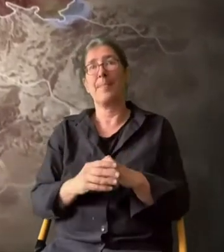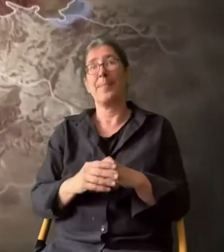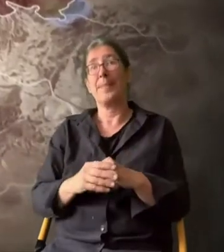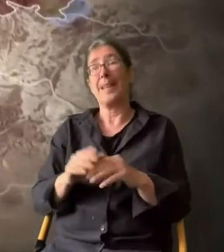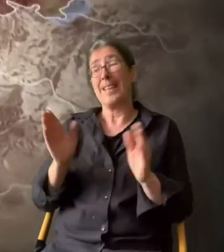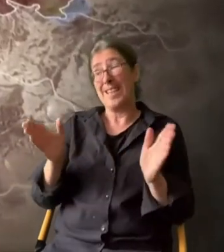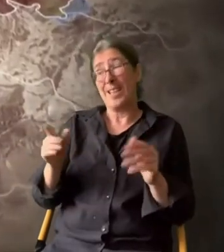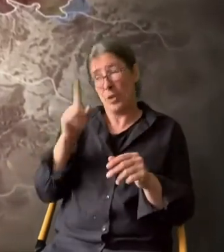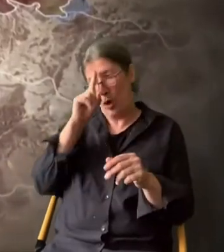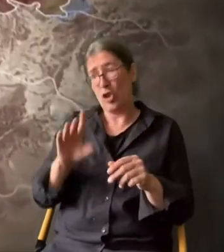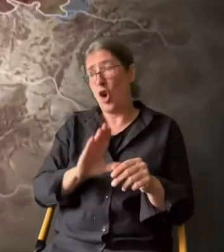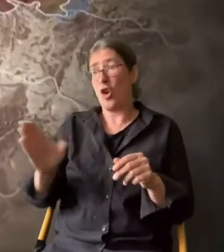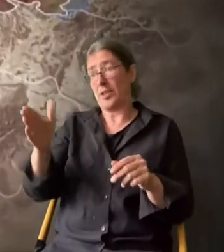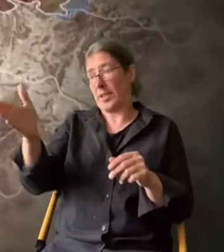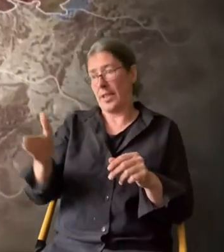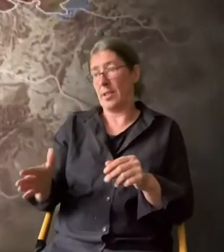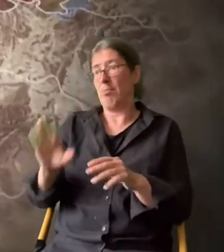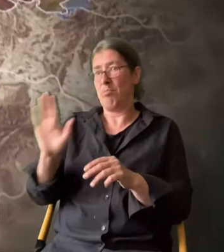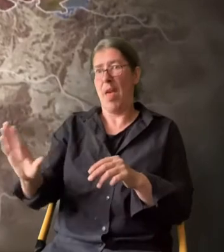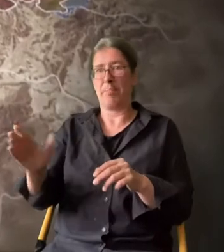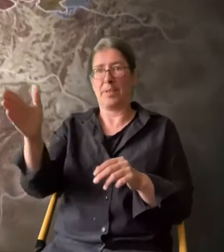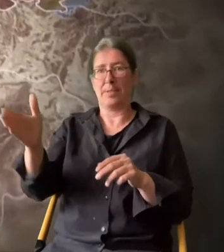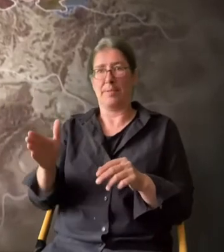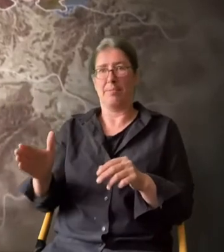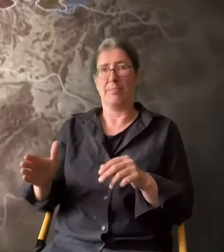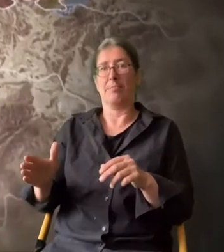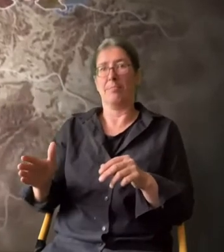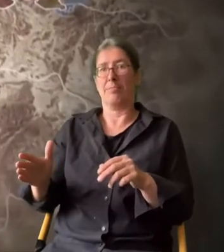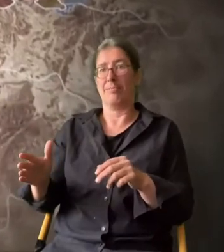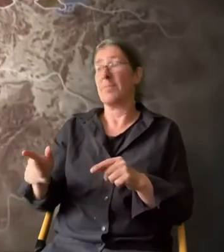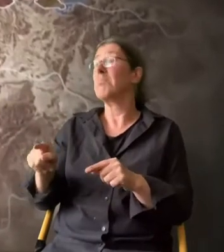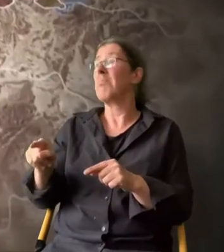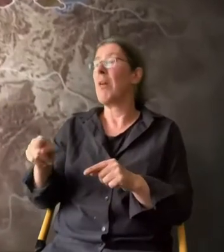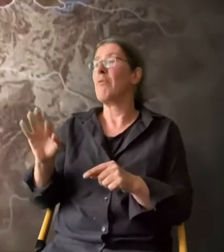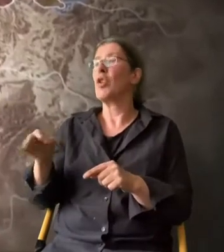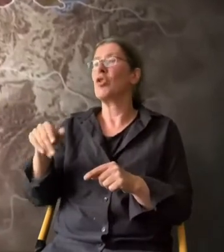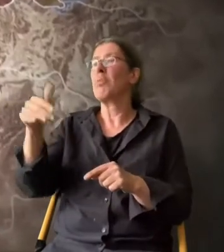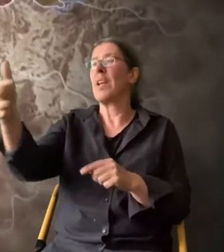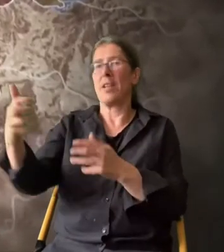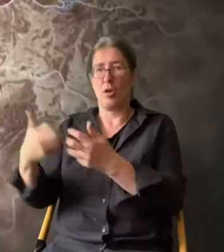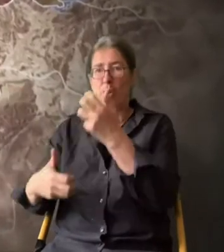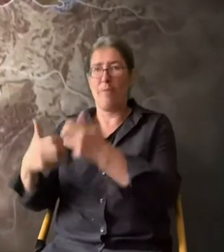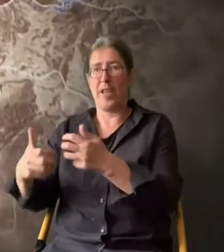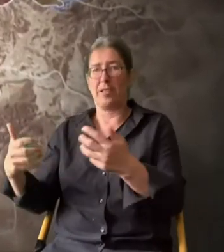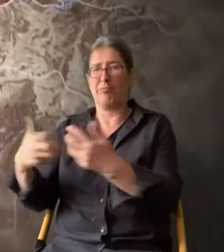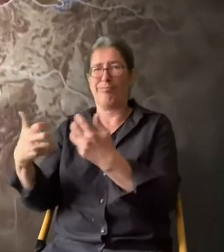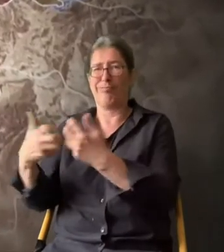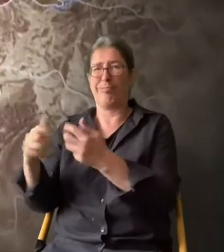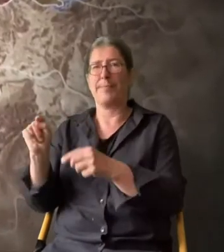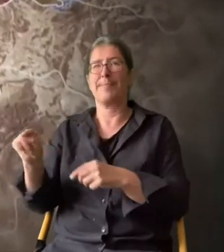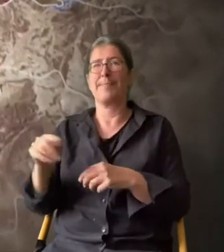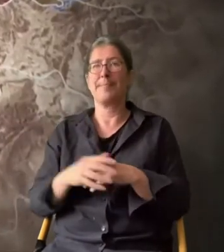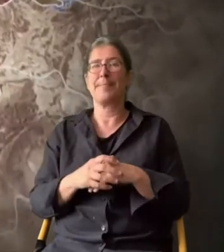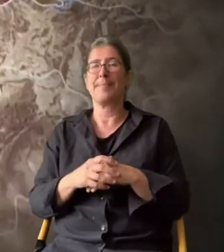ausgenommen ist allerdings die deutsche Ostgrenze. Sie bleibt damit Zündstoff für künftige Konflikte.